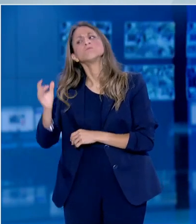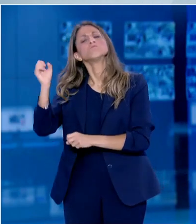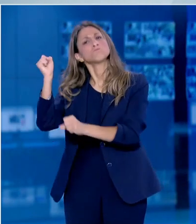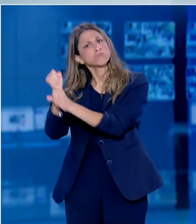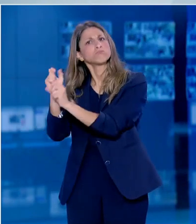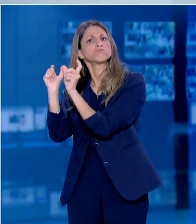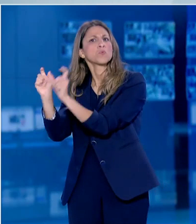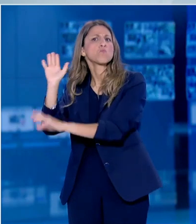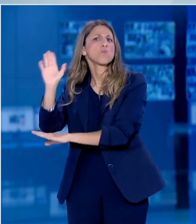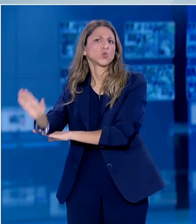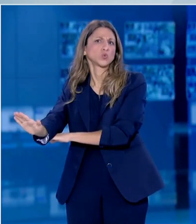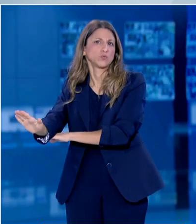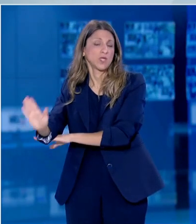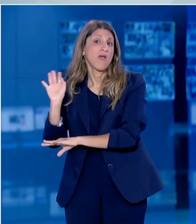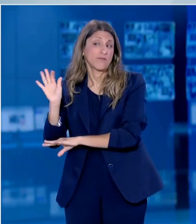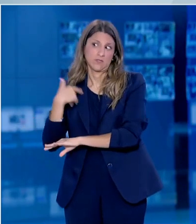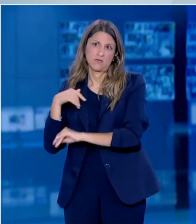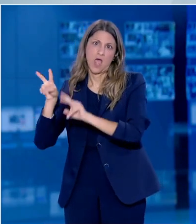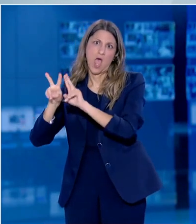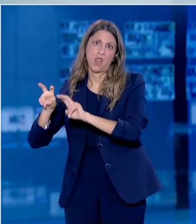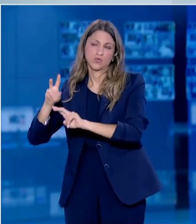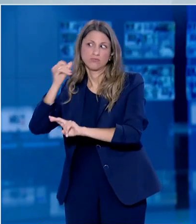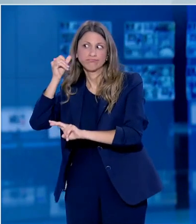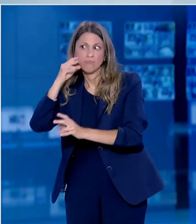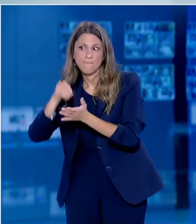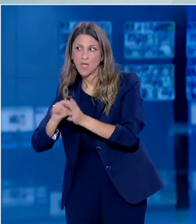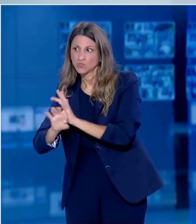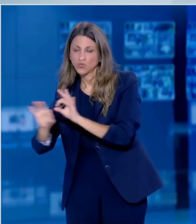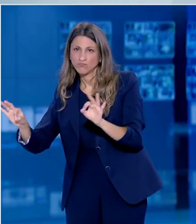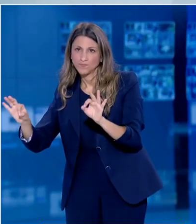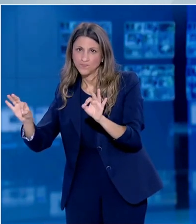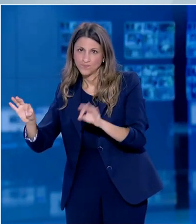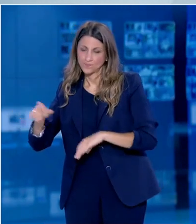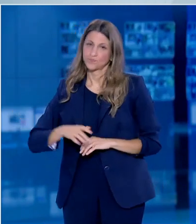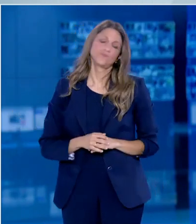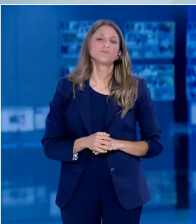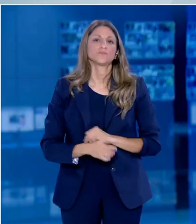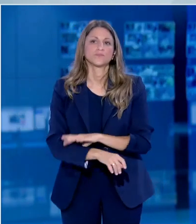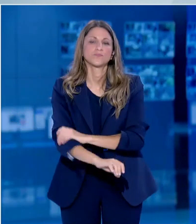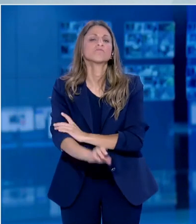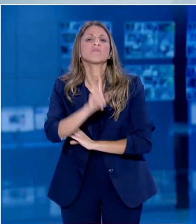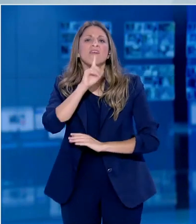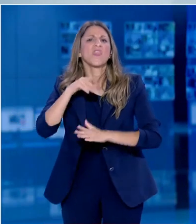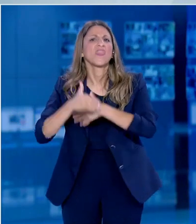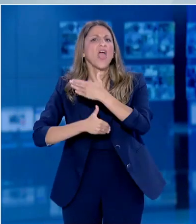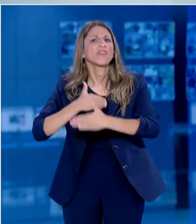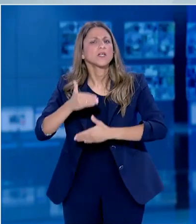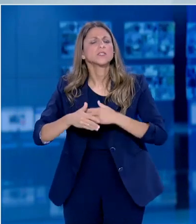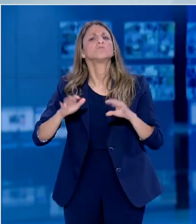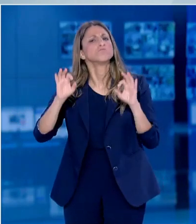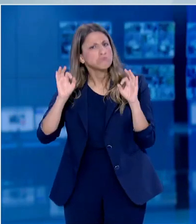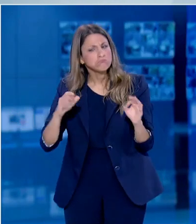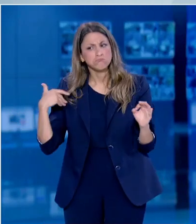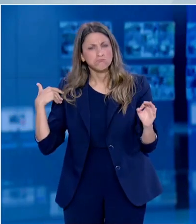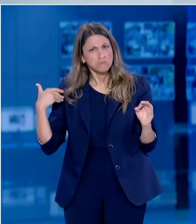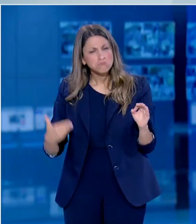την καραντίνα στην κατοικία στην οποία έχει αναφέρει στη φόρμα που έχει συμπληρώσει. Αυτή η διαδικασία είναι μια διαδικασία η